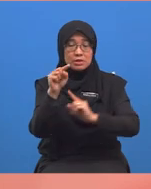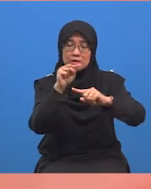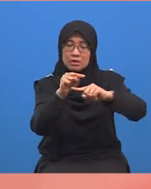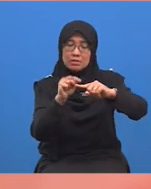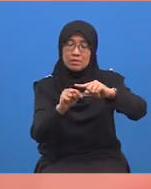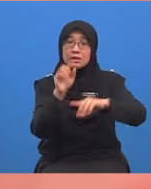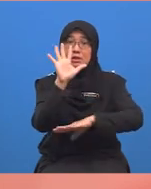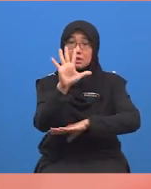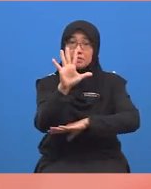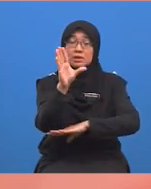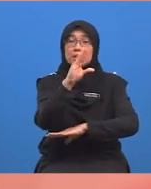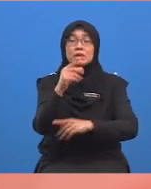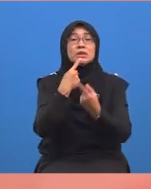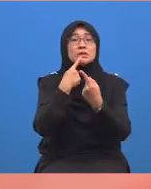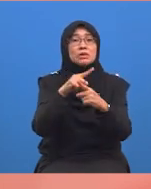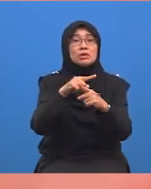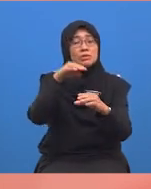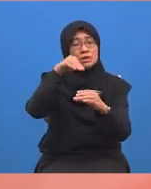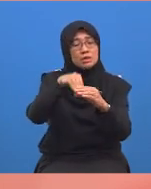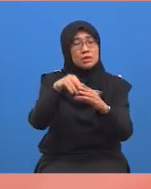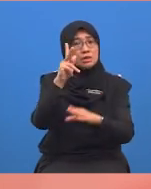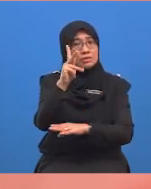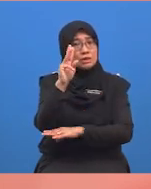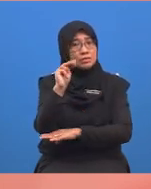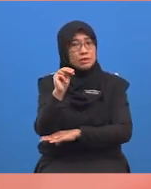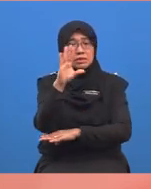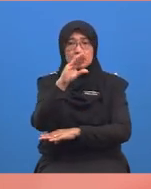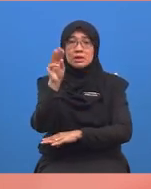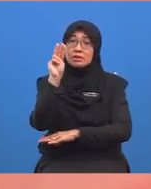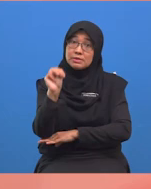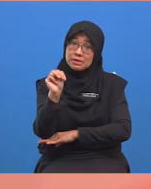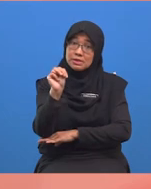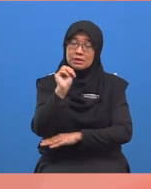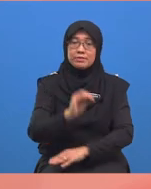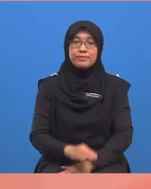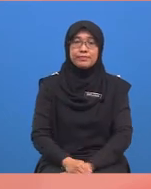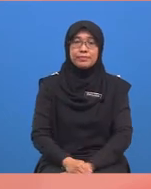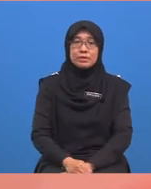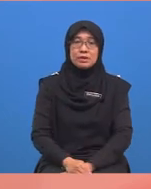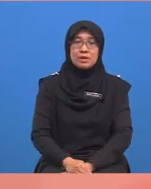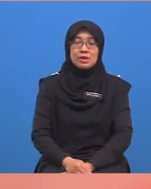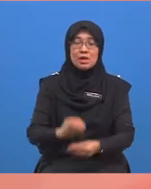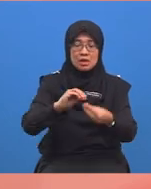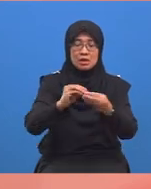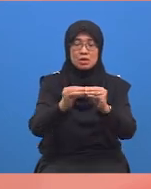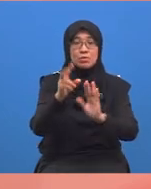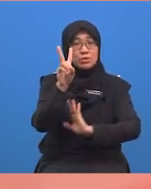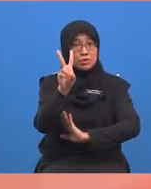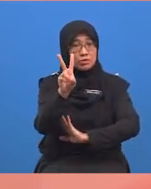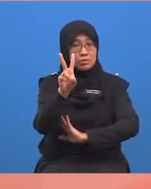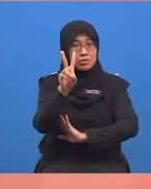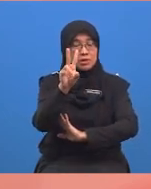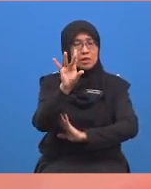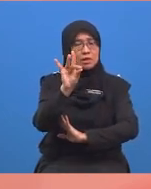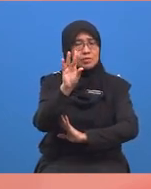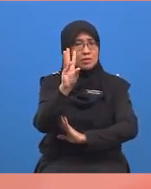bahagi lima dan jawapannya dalam kilometer dan meter. Soalan kedua ialah Lapan